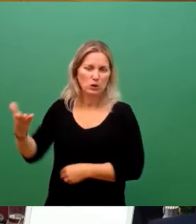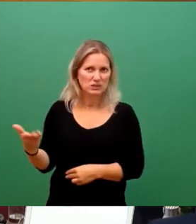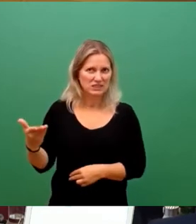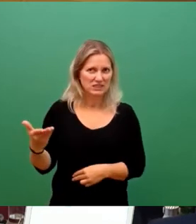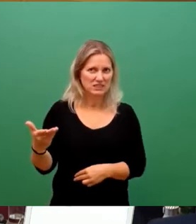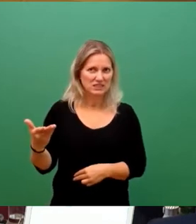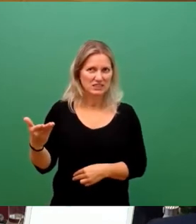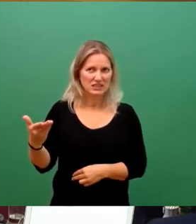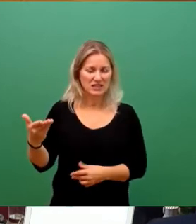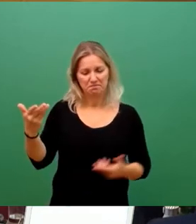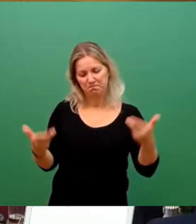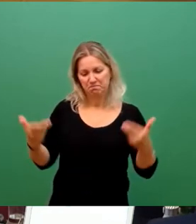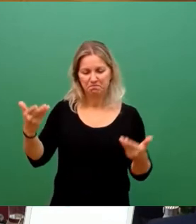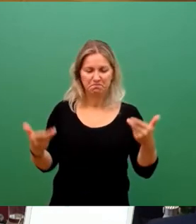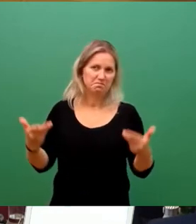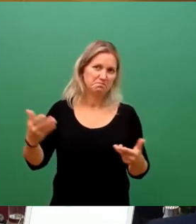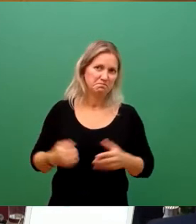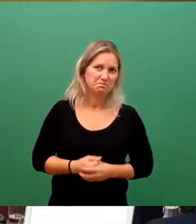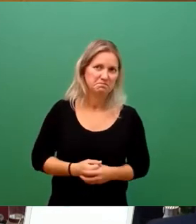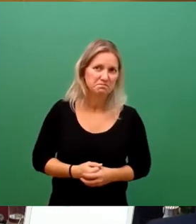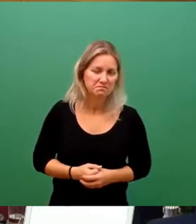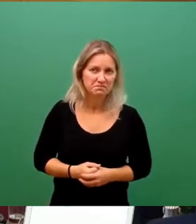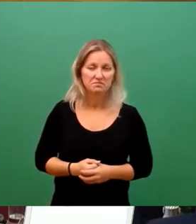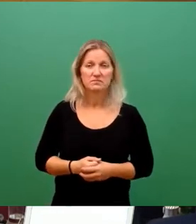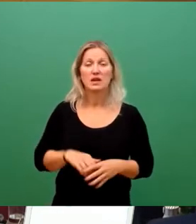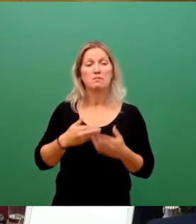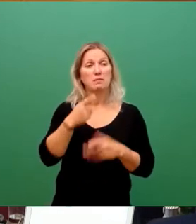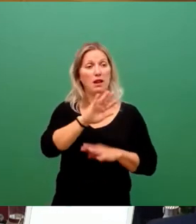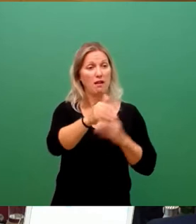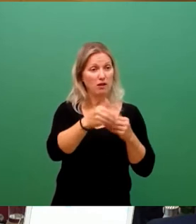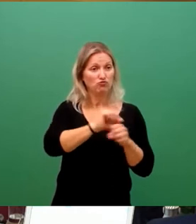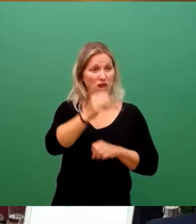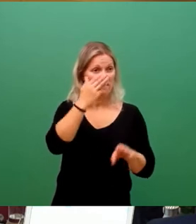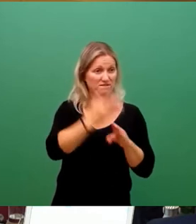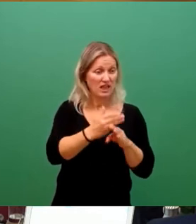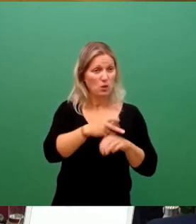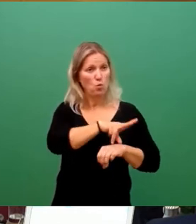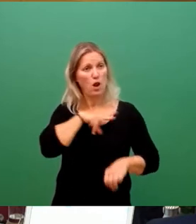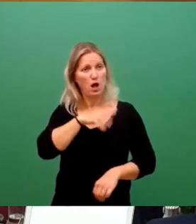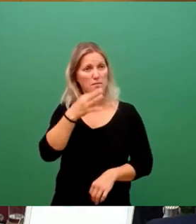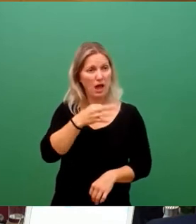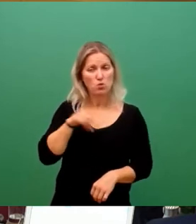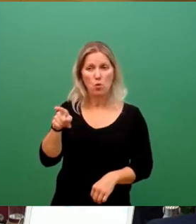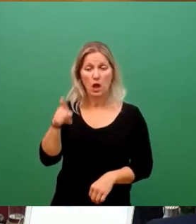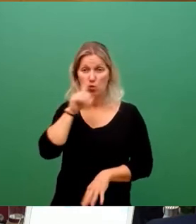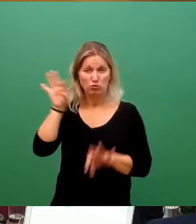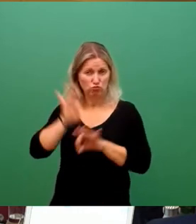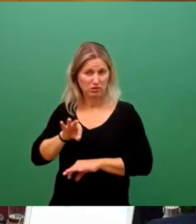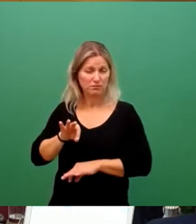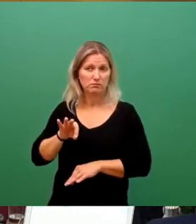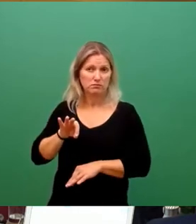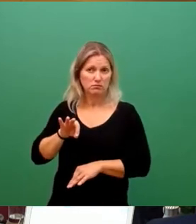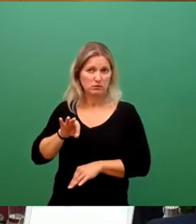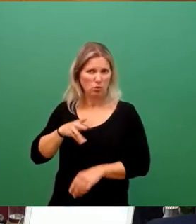der schlimmste Fall, also was wäre die längste Zeit, damit das wieder in Gang